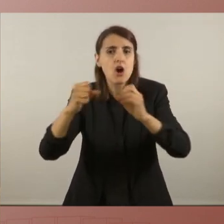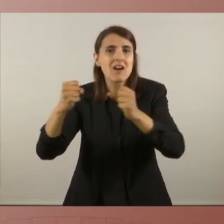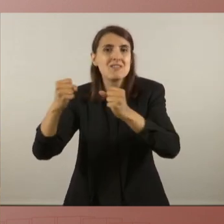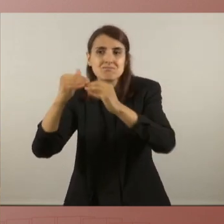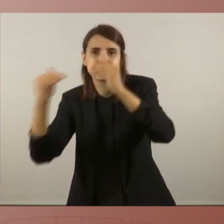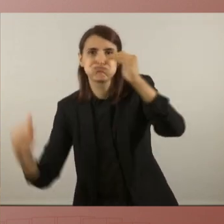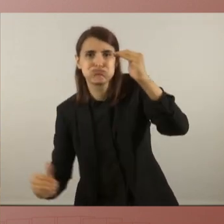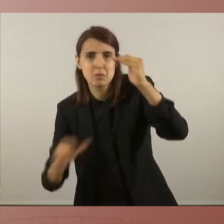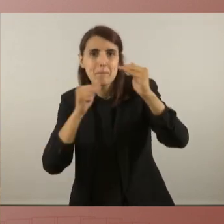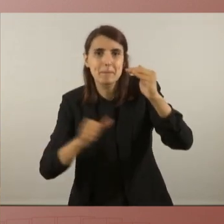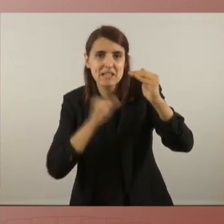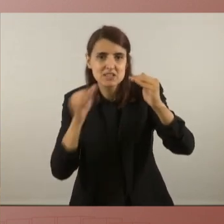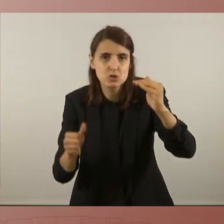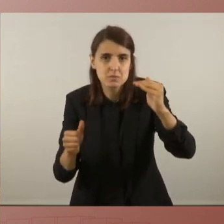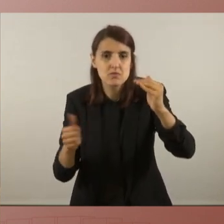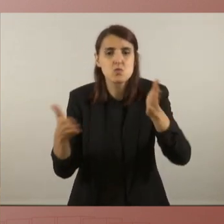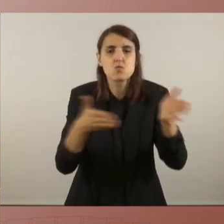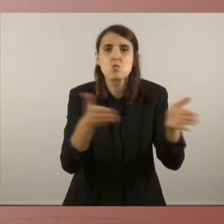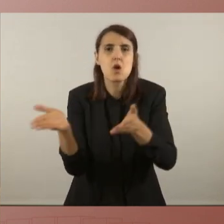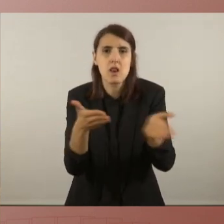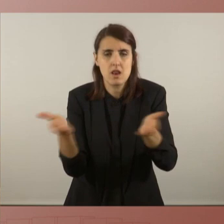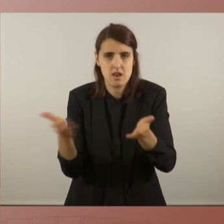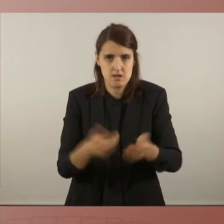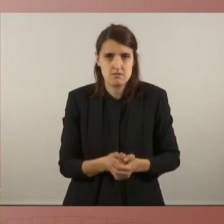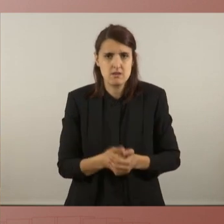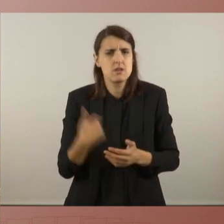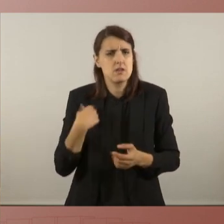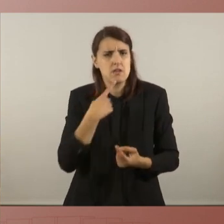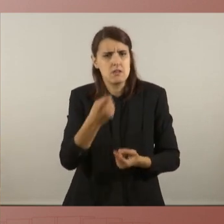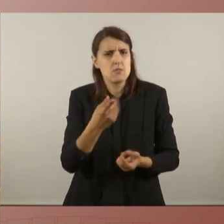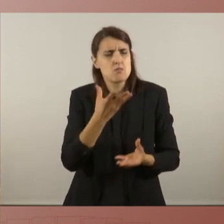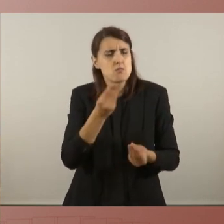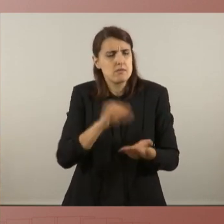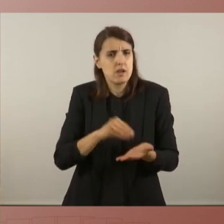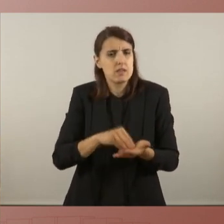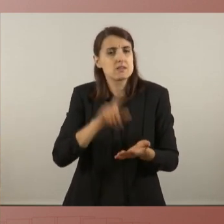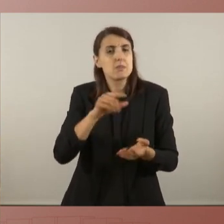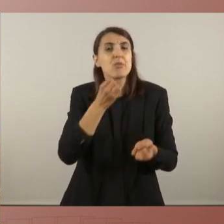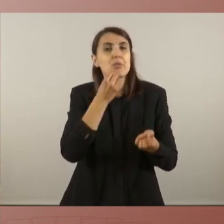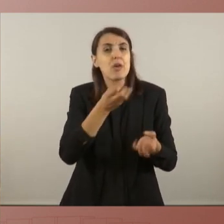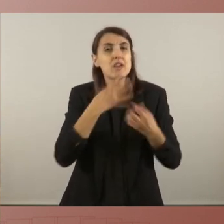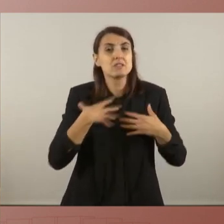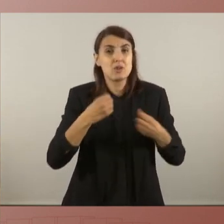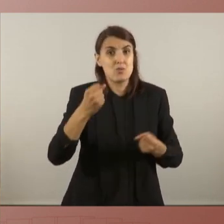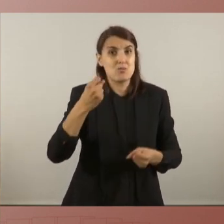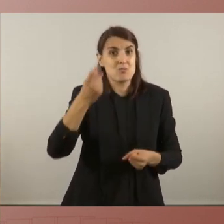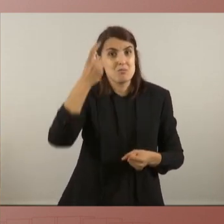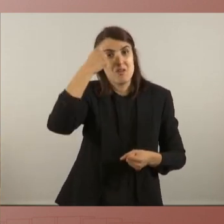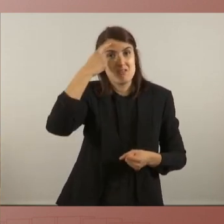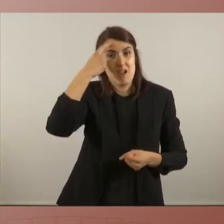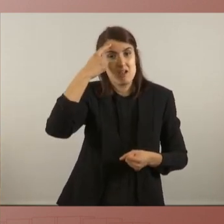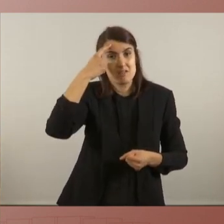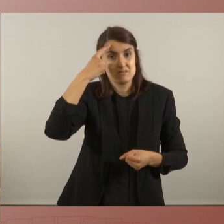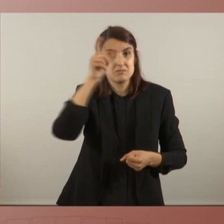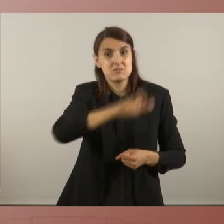ja ho hem anomenat altres vegades però les dades de salut mental de suïcidis entre la població